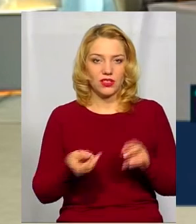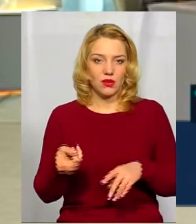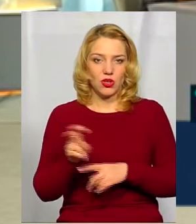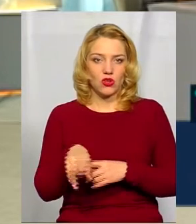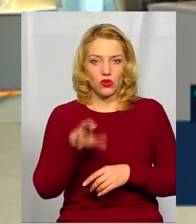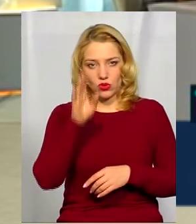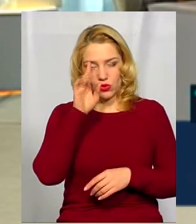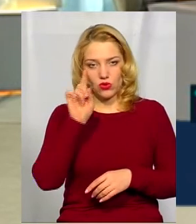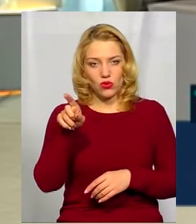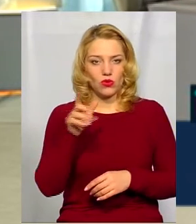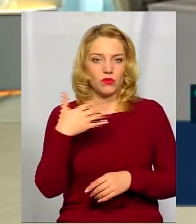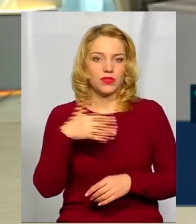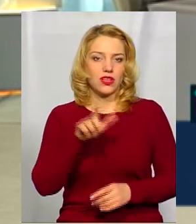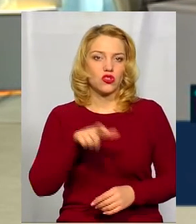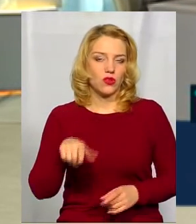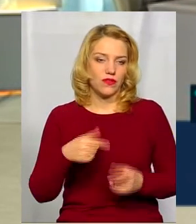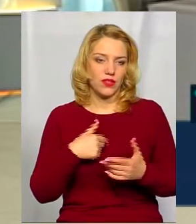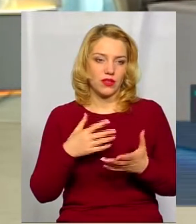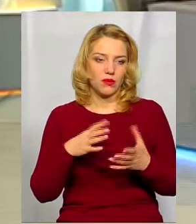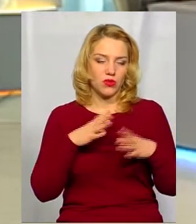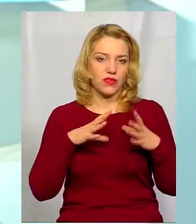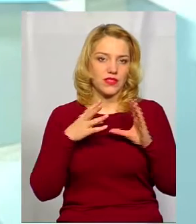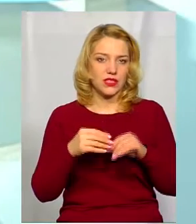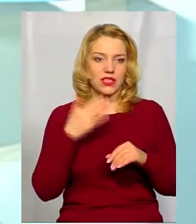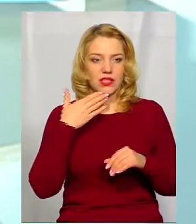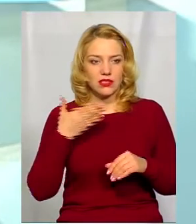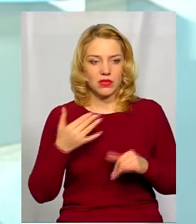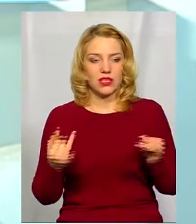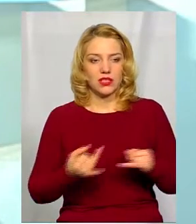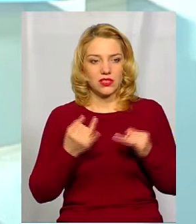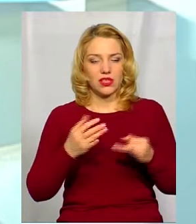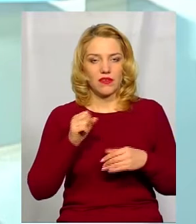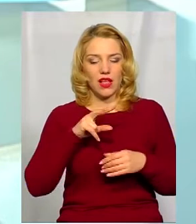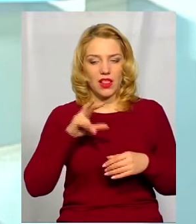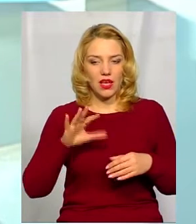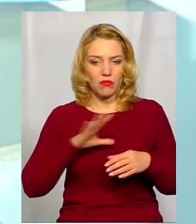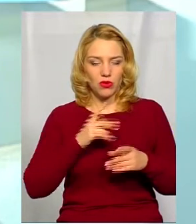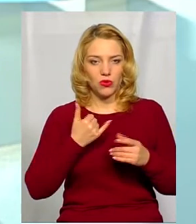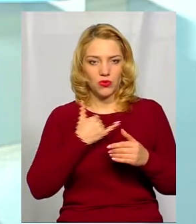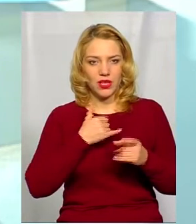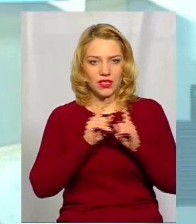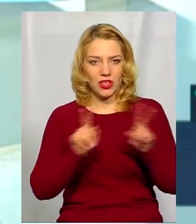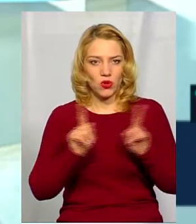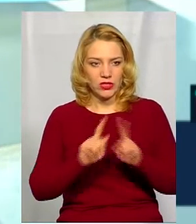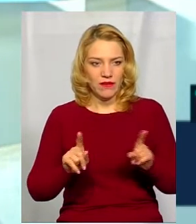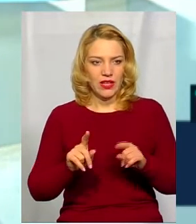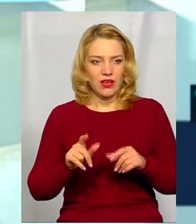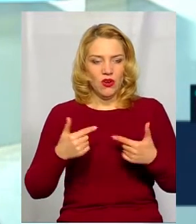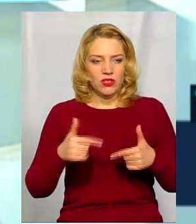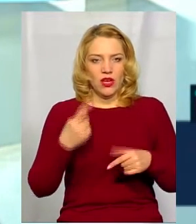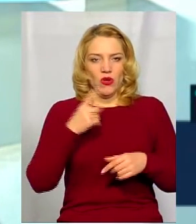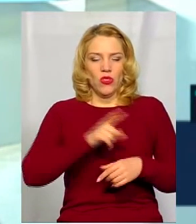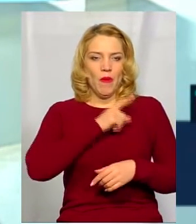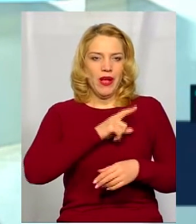Хочу сказати, що було ще кілька таких. Взагалі всі були спікери цікаві, але було кілька у нас ексклюзивних гостей. Навіть одну